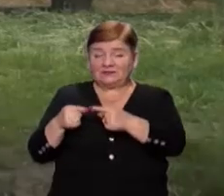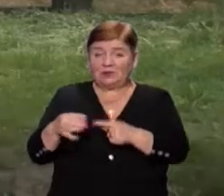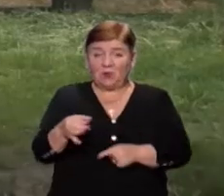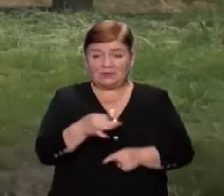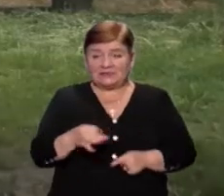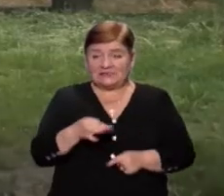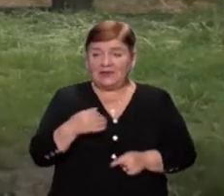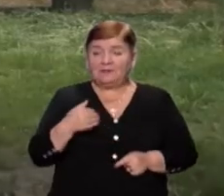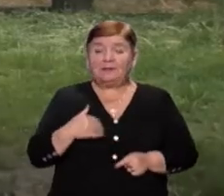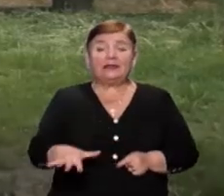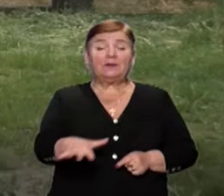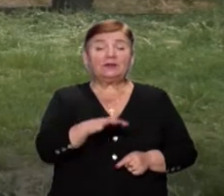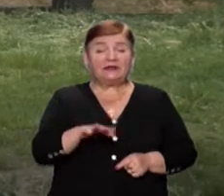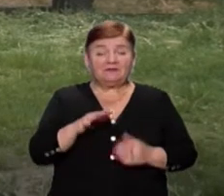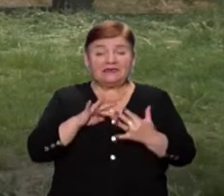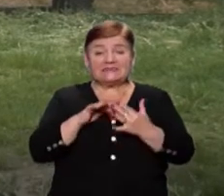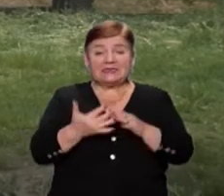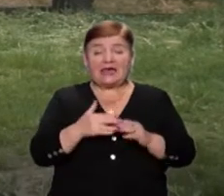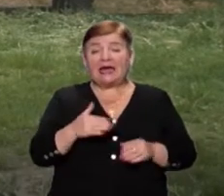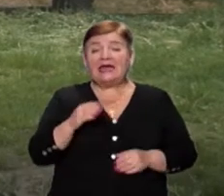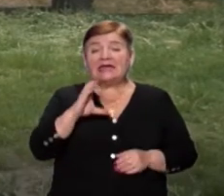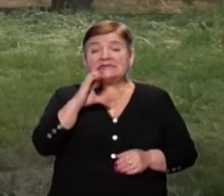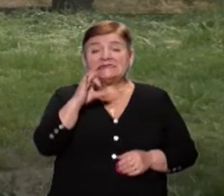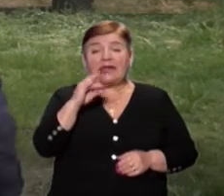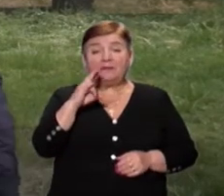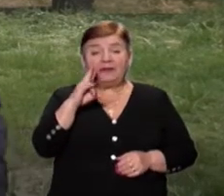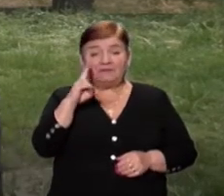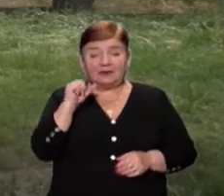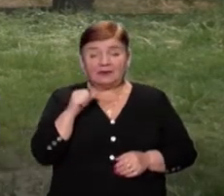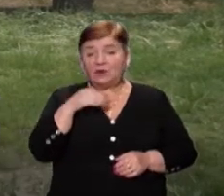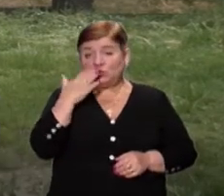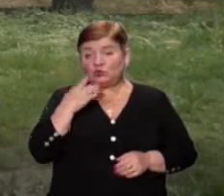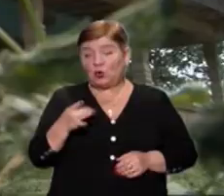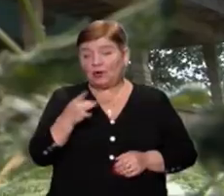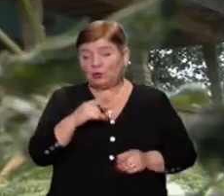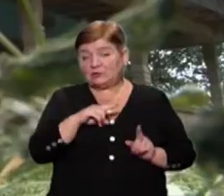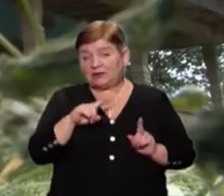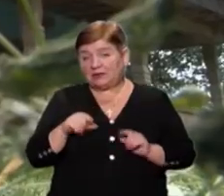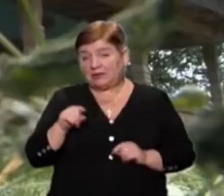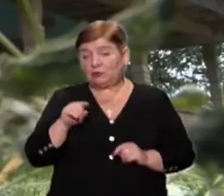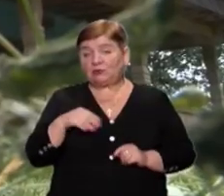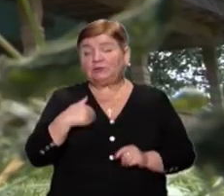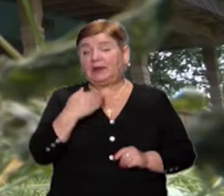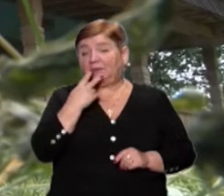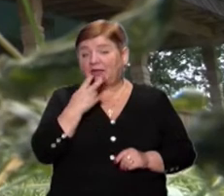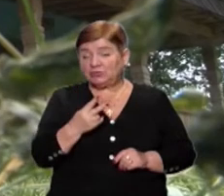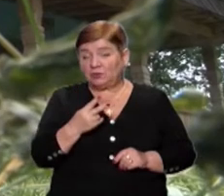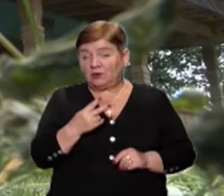знаходимося на подвір'ї хати із села Стеблівка Хуського району, це центральна частина Закарпаття. Тут ми з вами бачимо